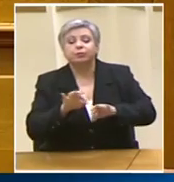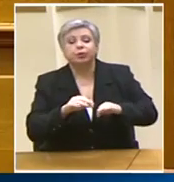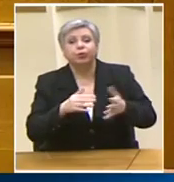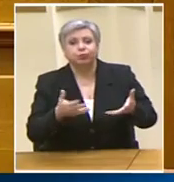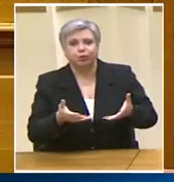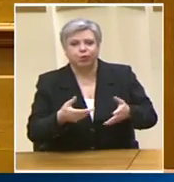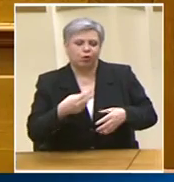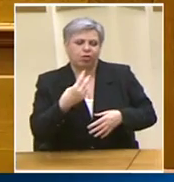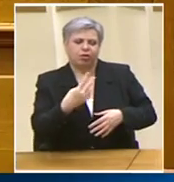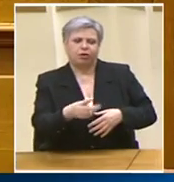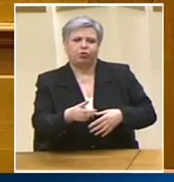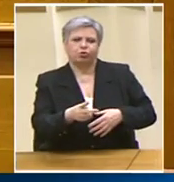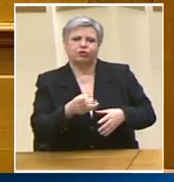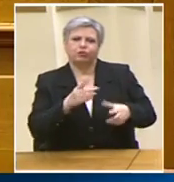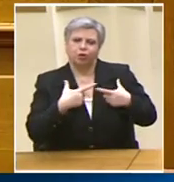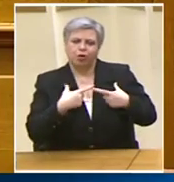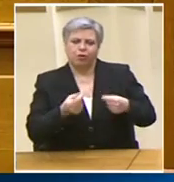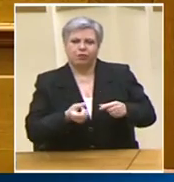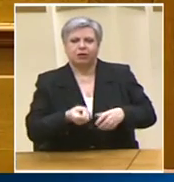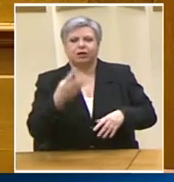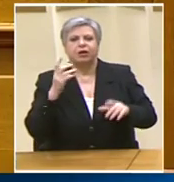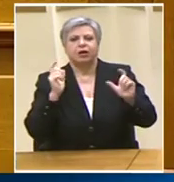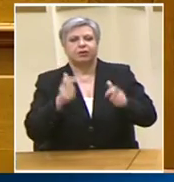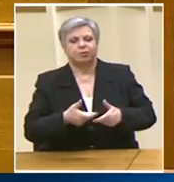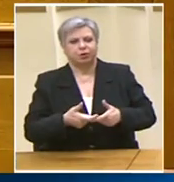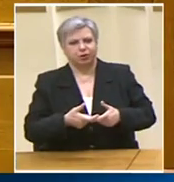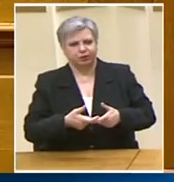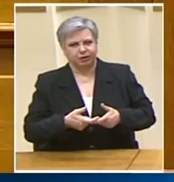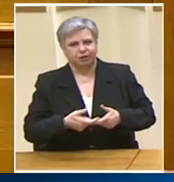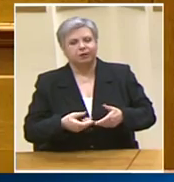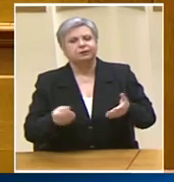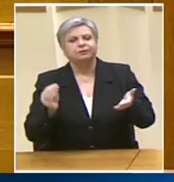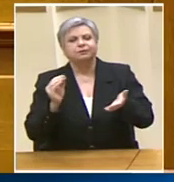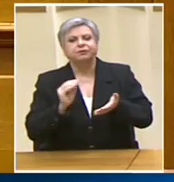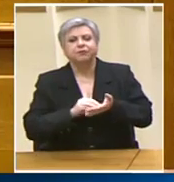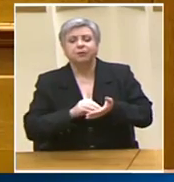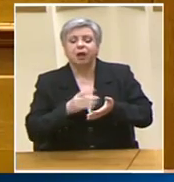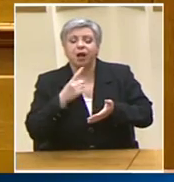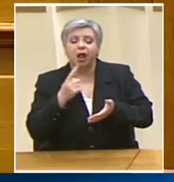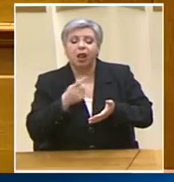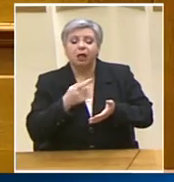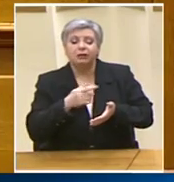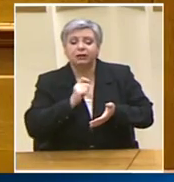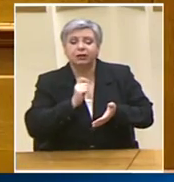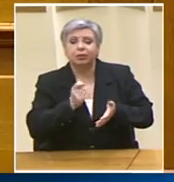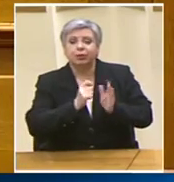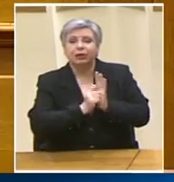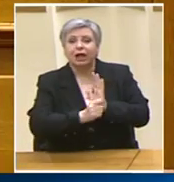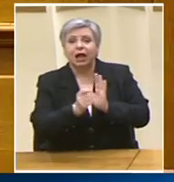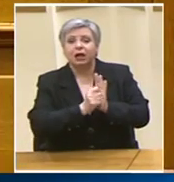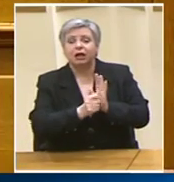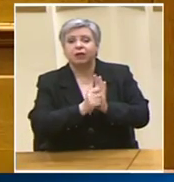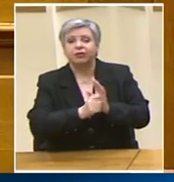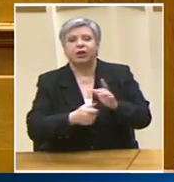Επιχειρείτε επίσης να ρυθμίσετε τα θέματα που αφορούν τα ιδιαίτερα γραφεία που σας ονομάζετε τα υπάρχοντα πολιτικά γραφεία των μελών της κυβέρνησης